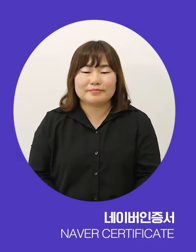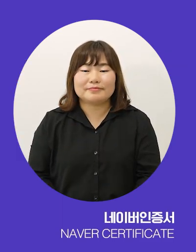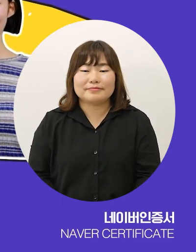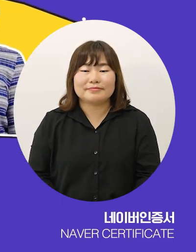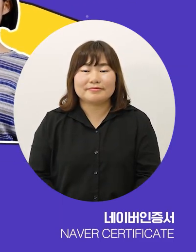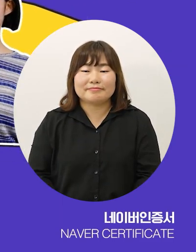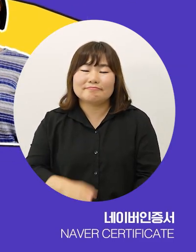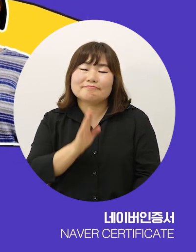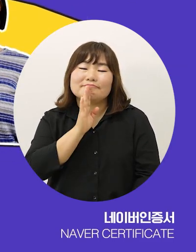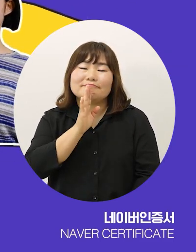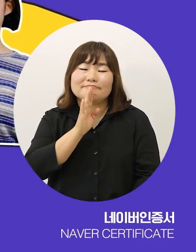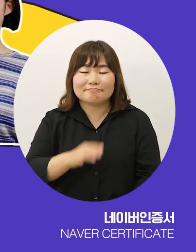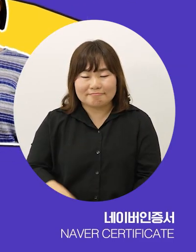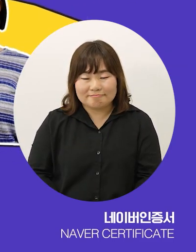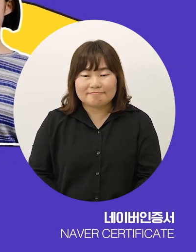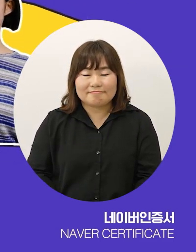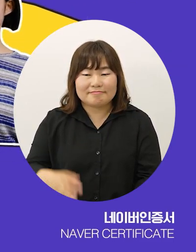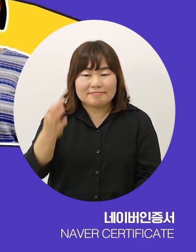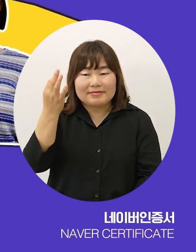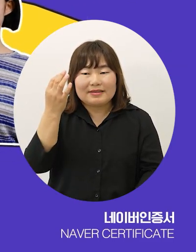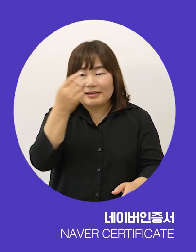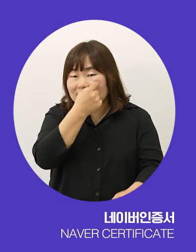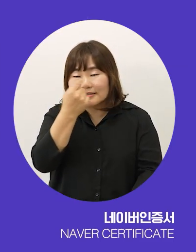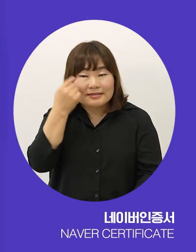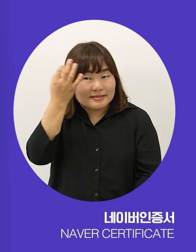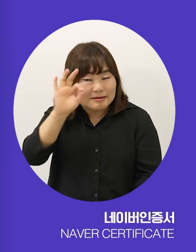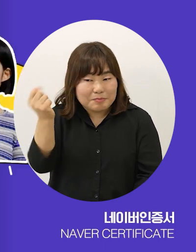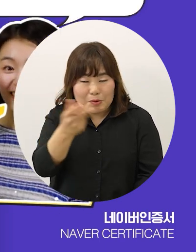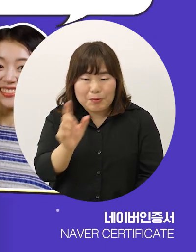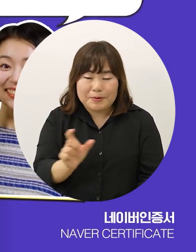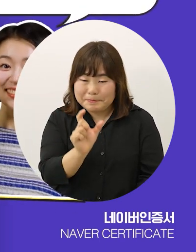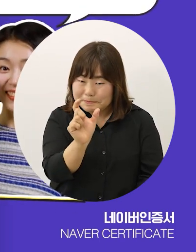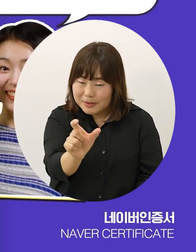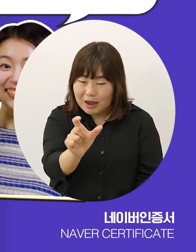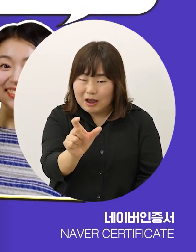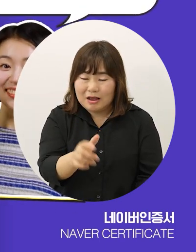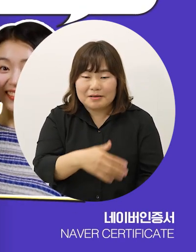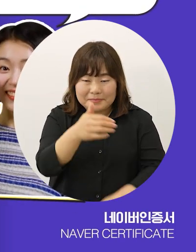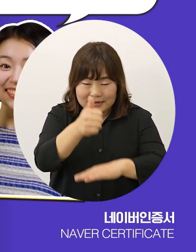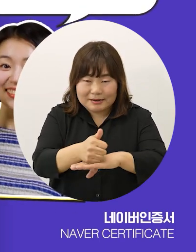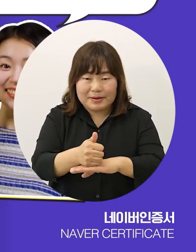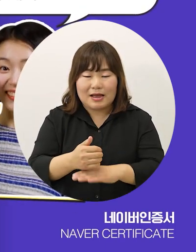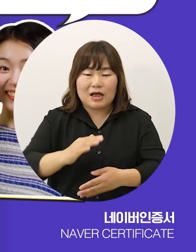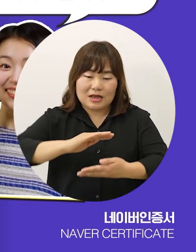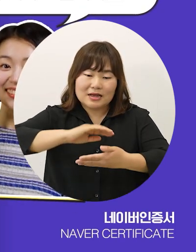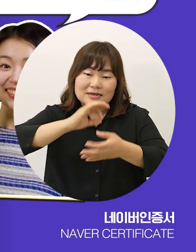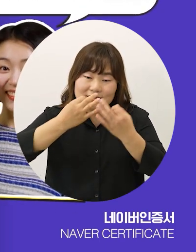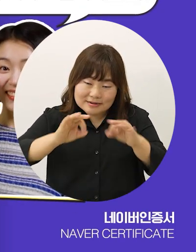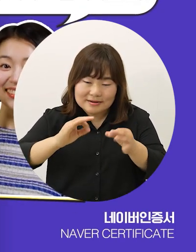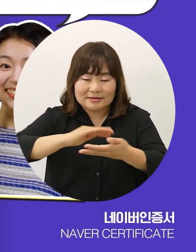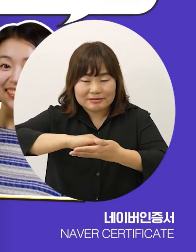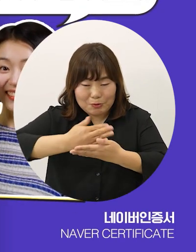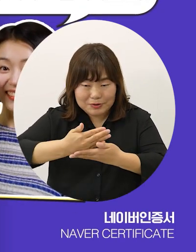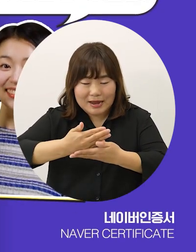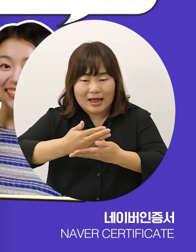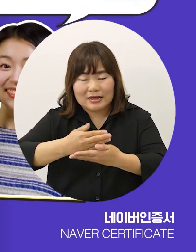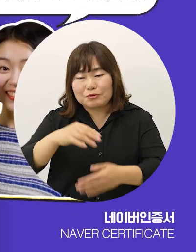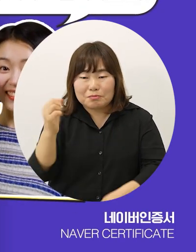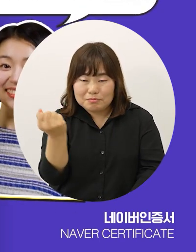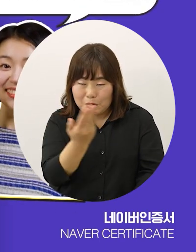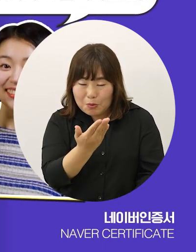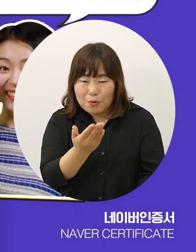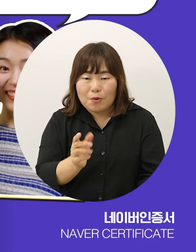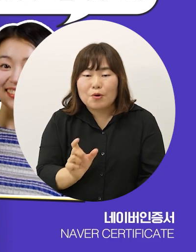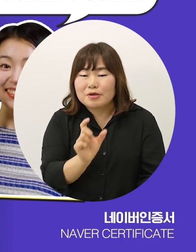맞아 그럼 인증번호 입력 이제 마지막 통장 은행 선택하고 계좌번호 입력